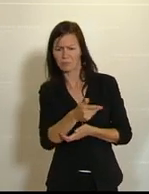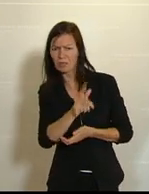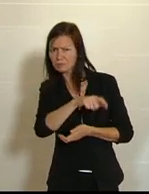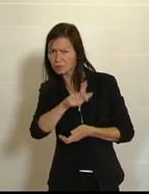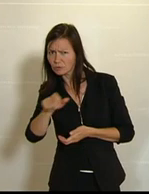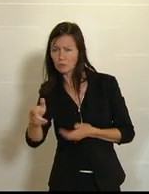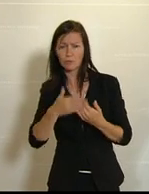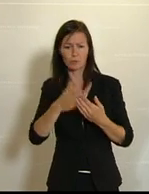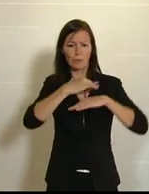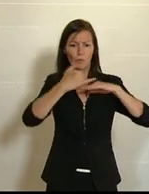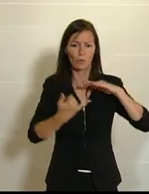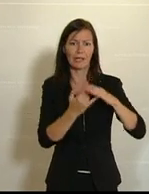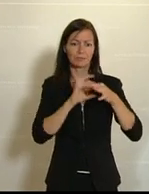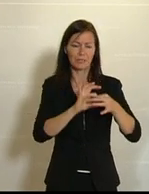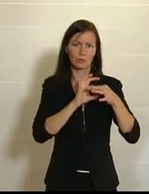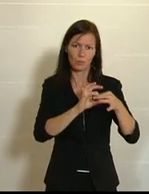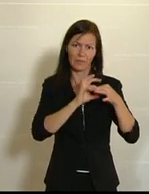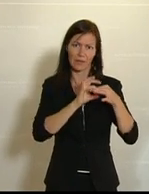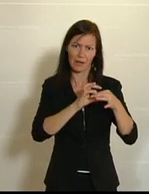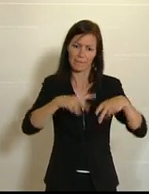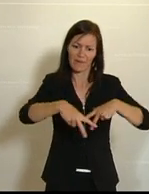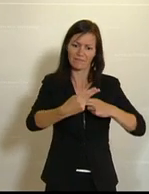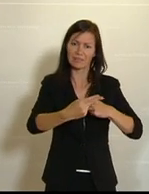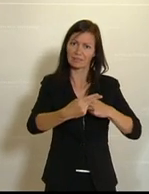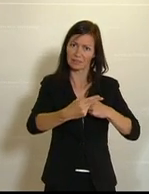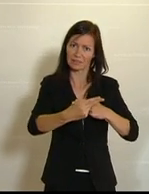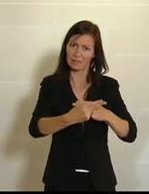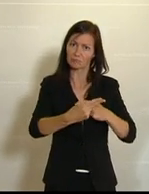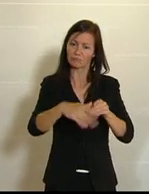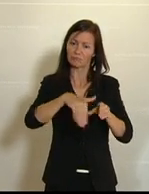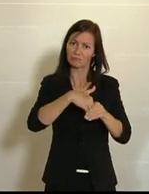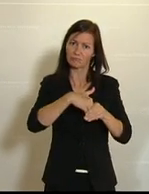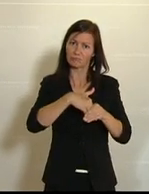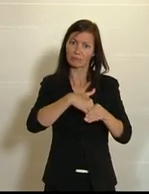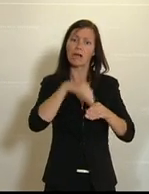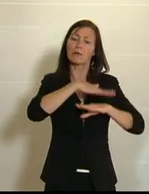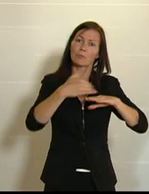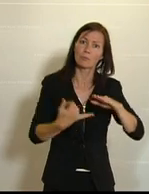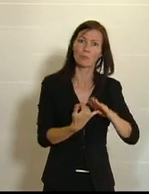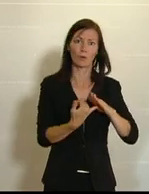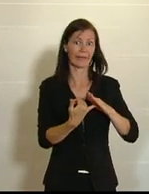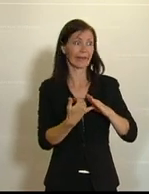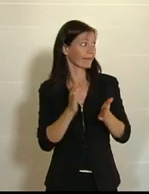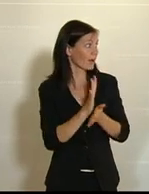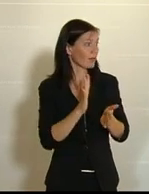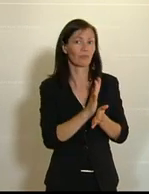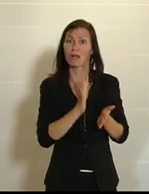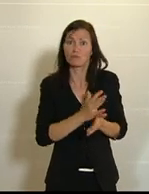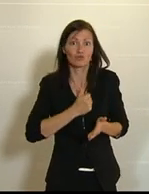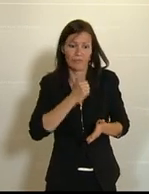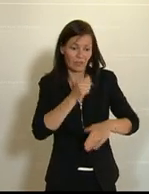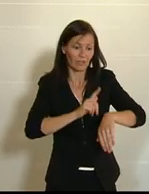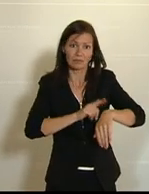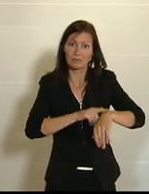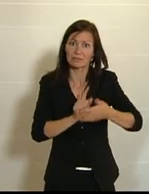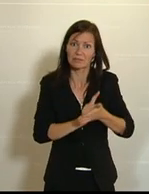projektbezogen eine solche befristete Stelle haben, ihre Projektaufgaben durch Corona-Lockdown nicht zeitgerecht